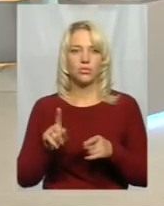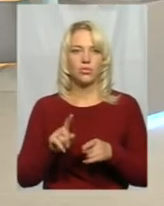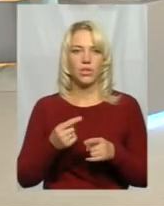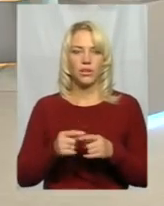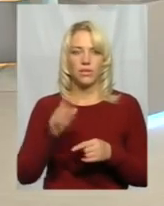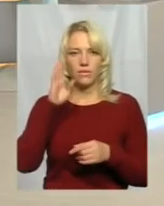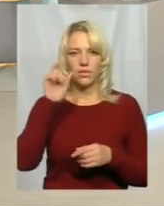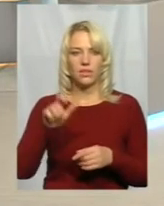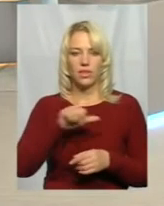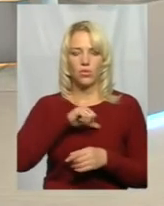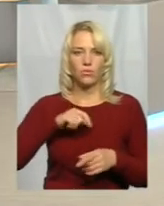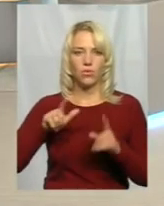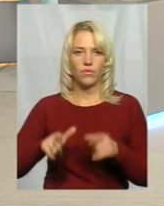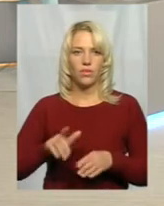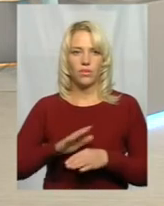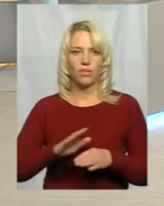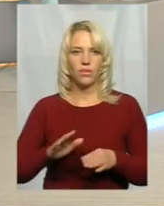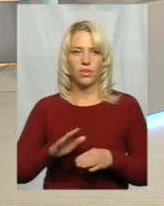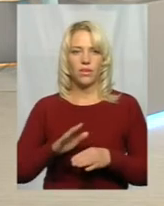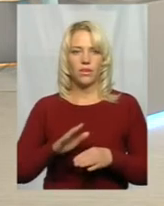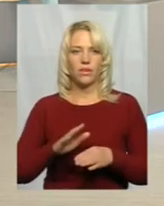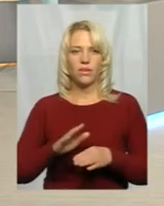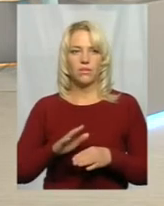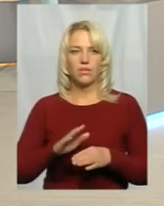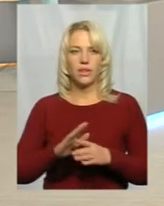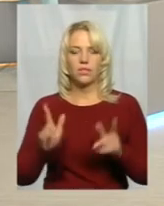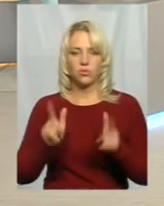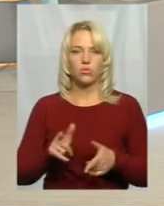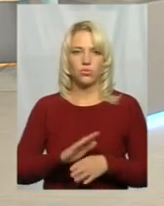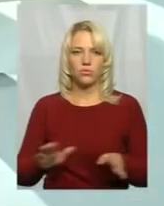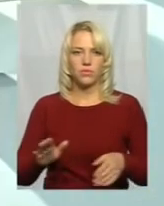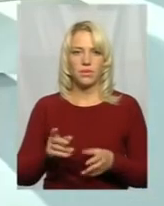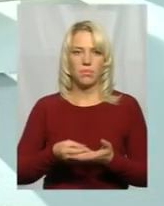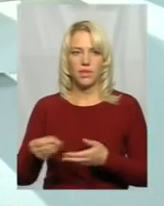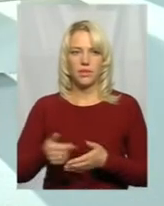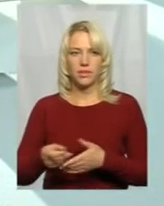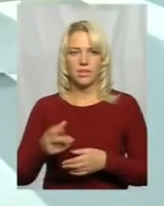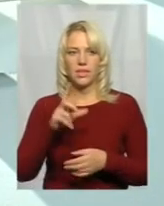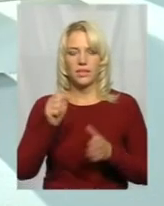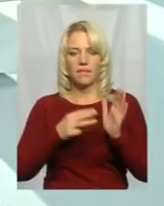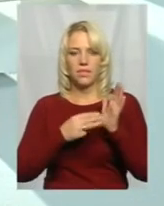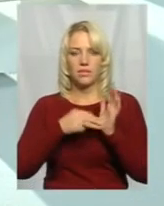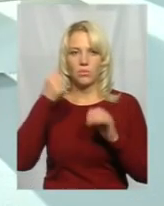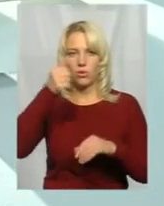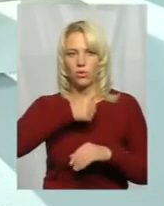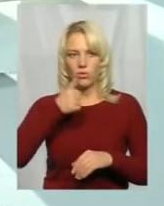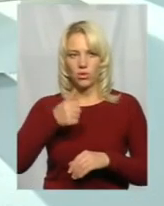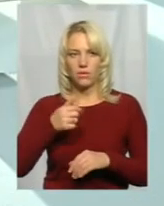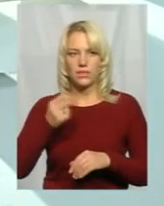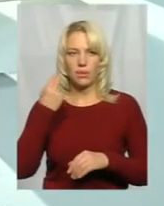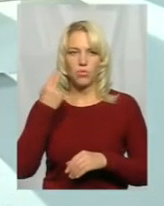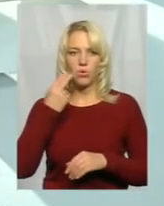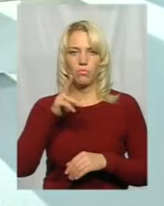взагалі добровільно навіть не змовлявся сплачувати. І, відповідно, за вісім років іменно за